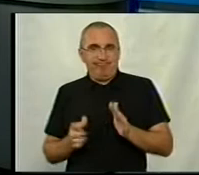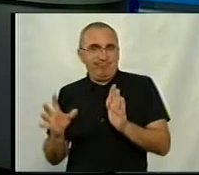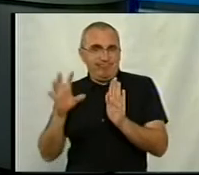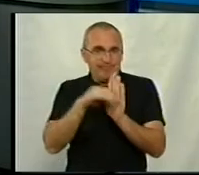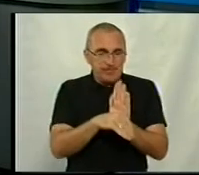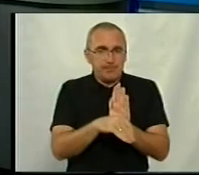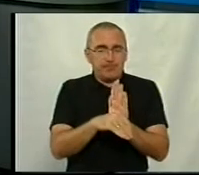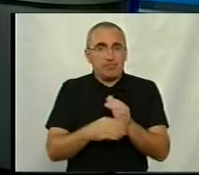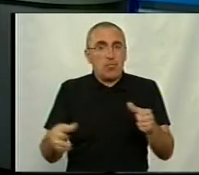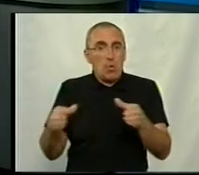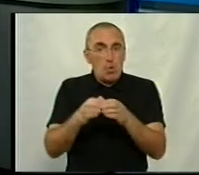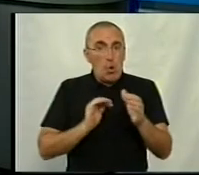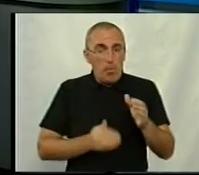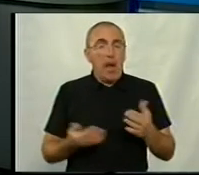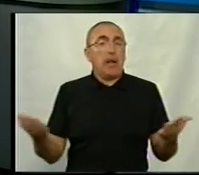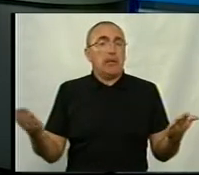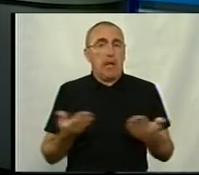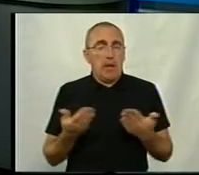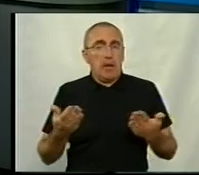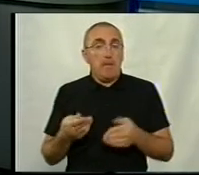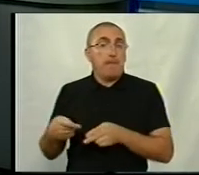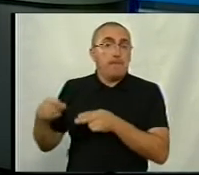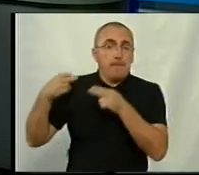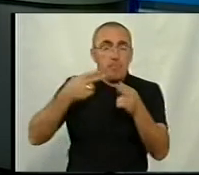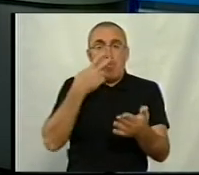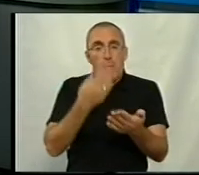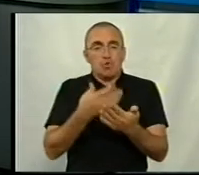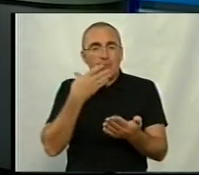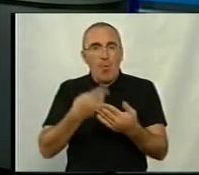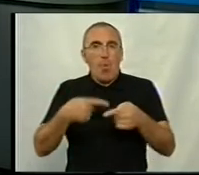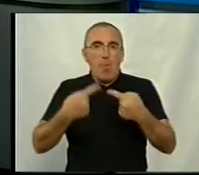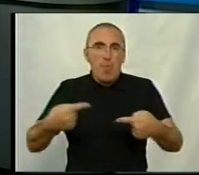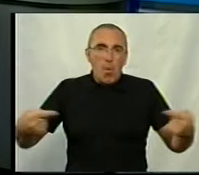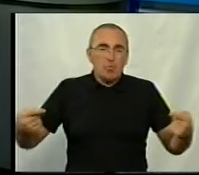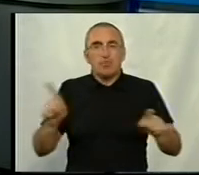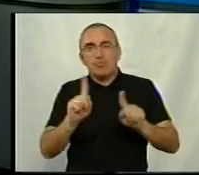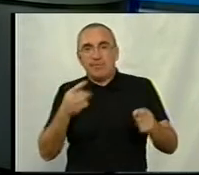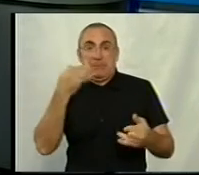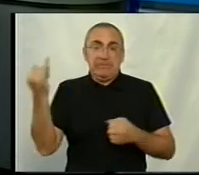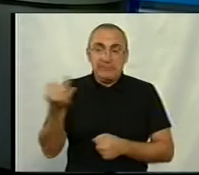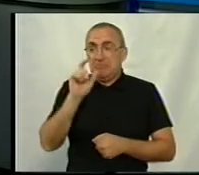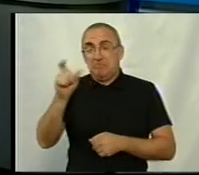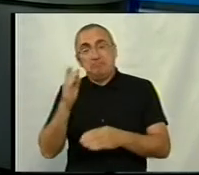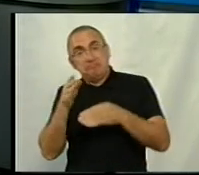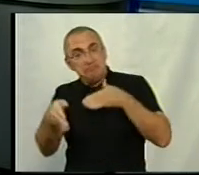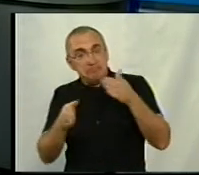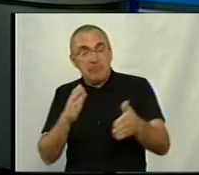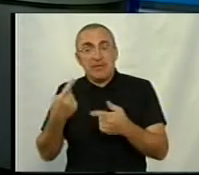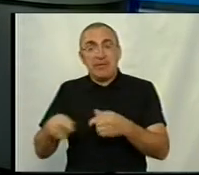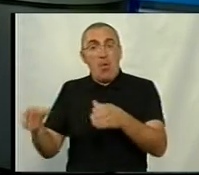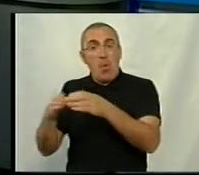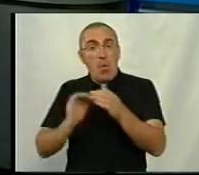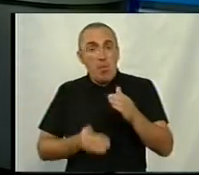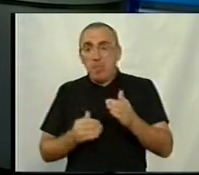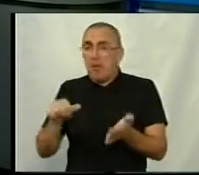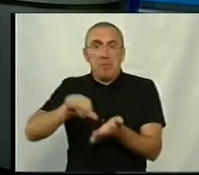компанії, які приїдуть, покажуть свою продукцію, і це буде цікаво для наших відвідувачів, тому що це компанії, які ще